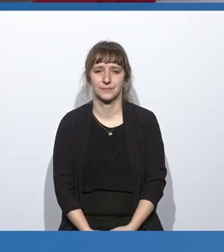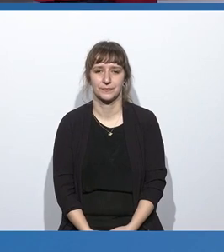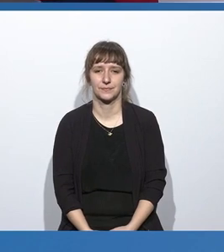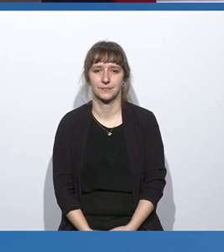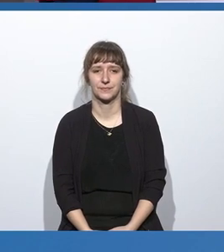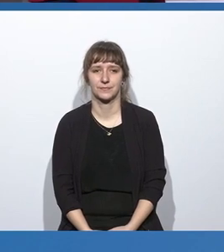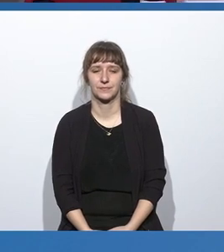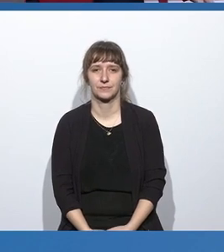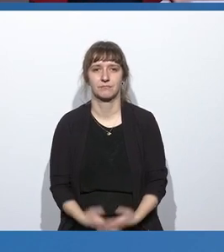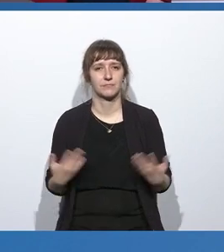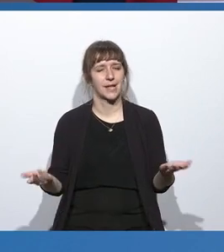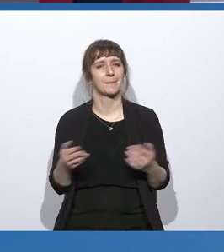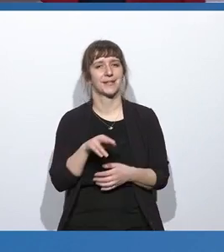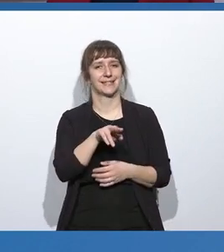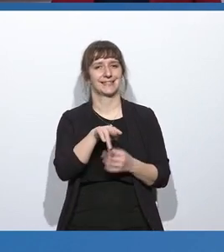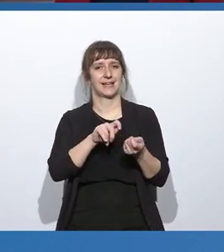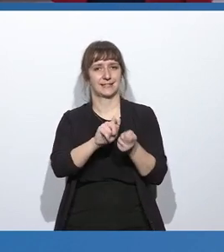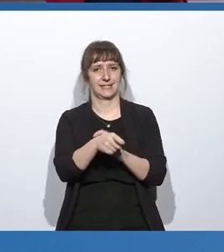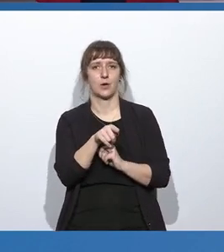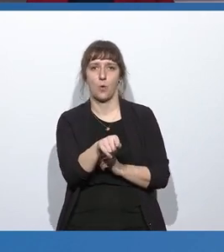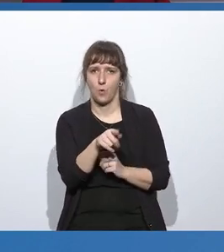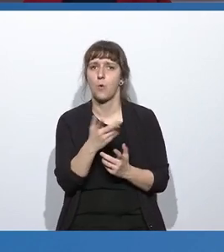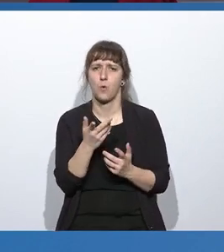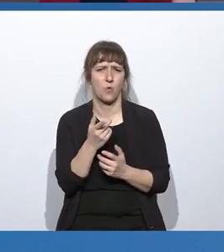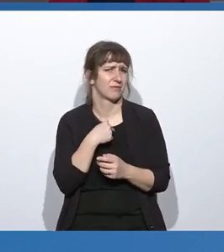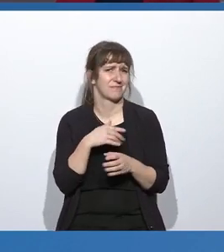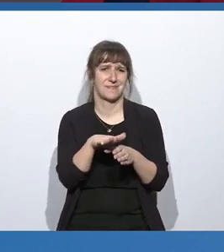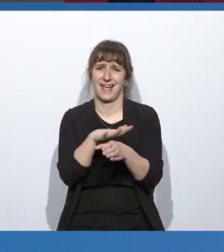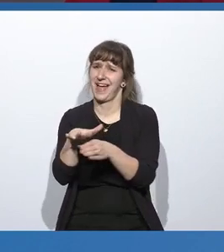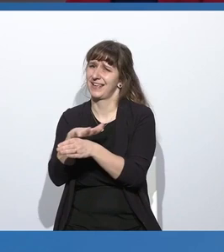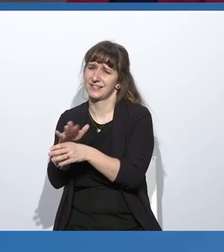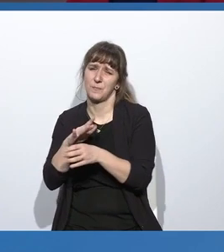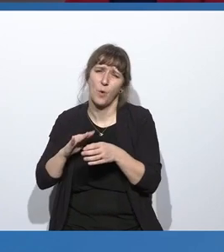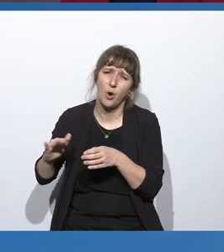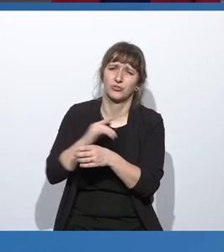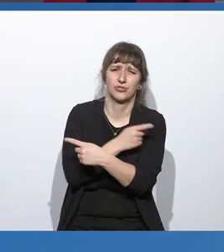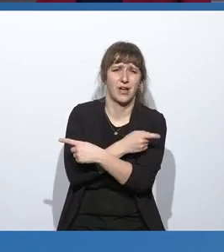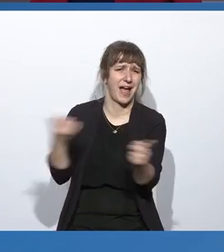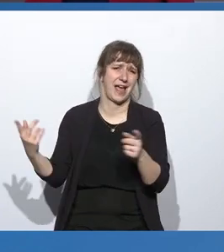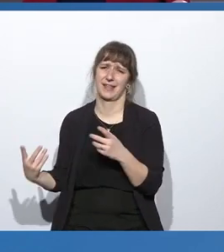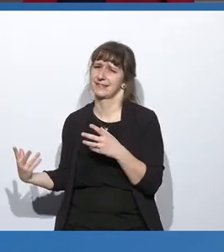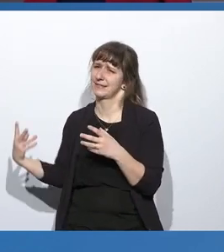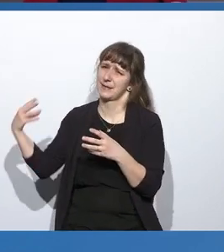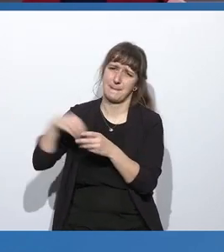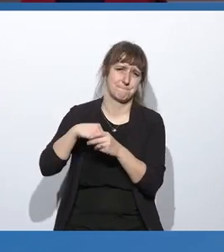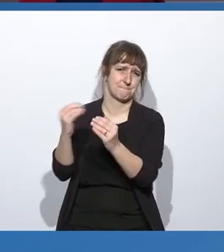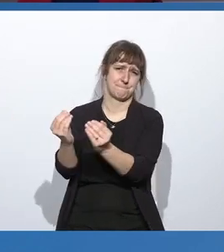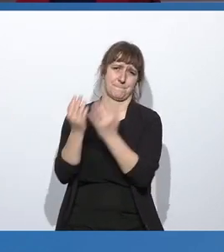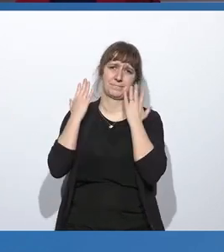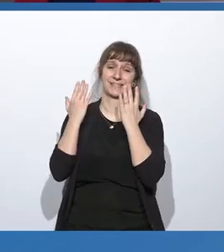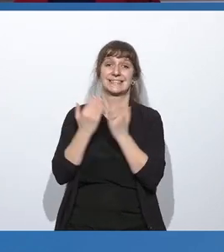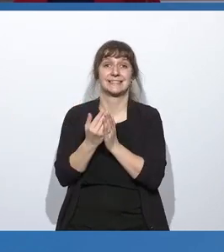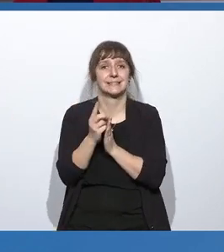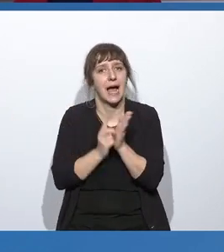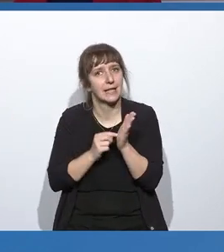Die Digitalisierung trifft uns in allen Bereichen, in allen Branchen. Dabei sind Daten immer Dreh- und